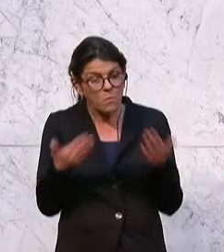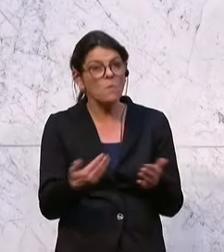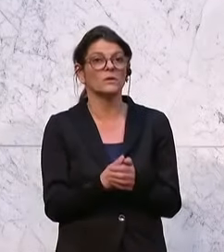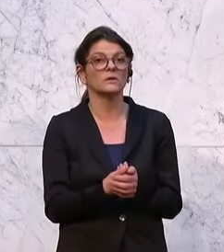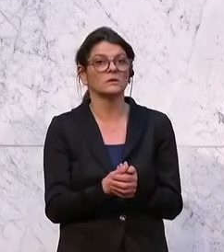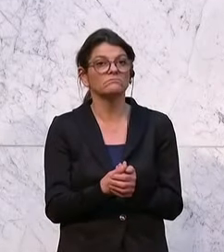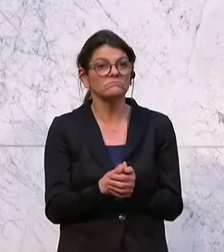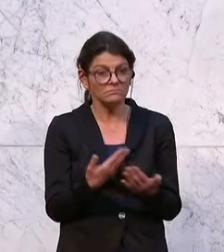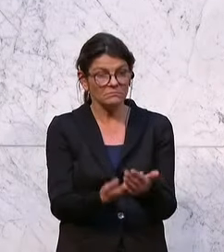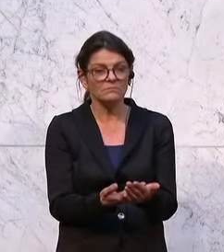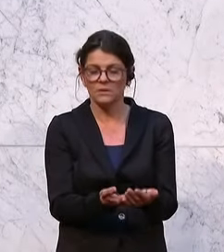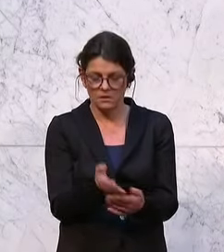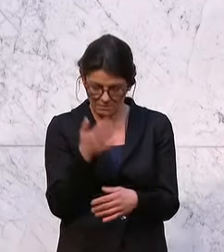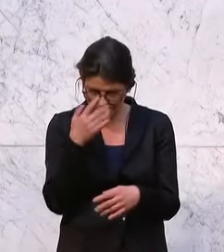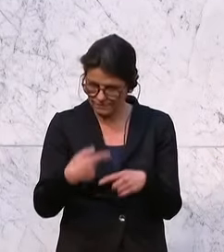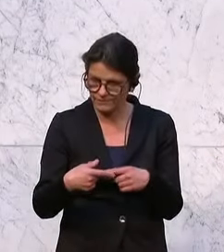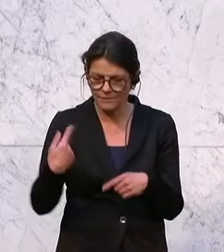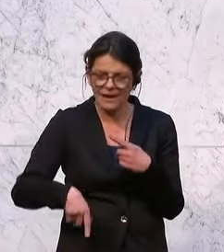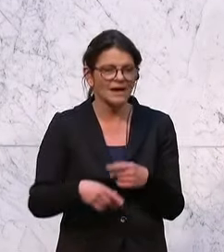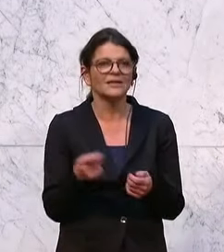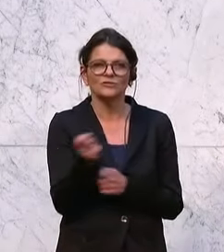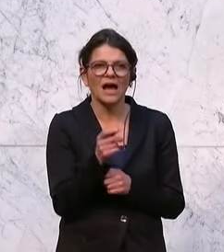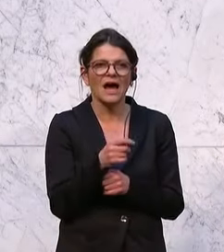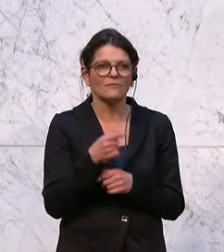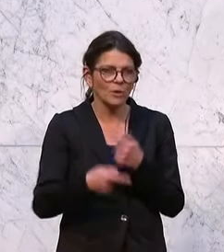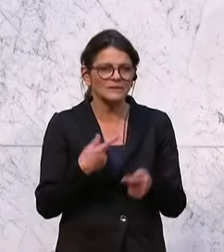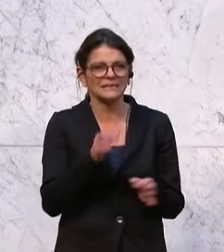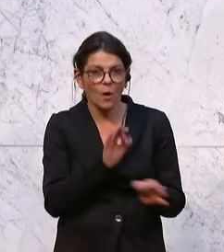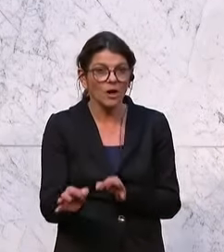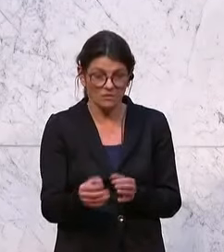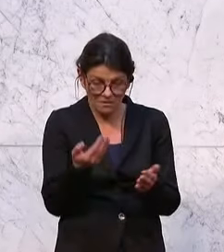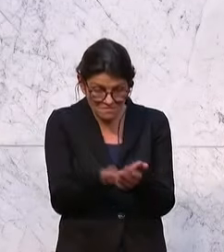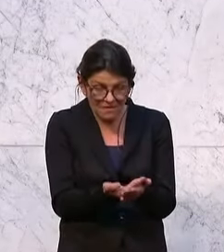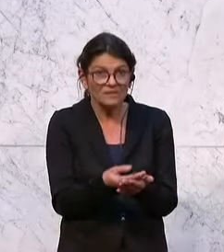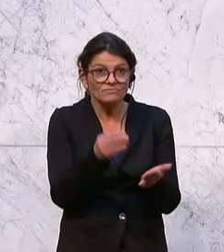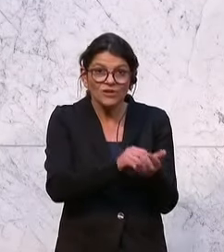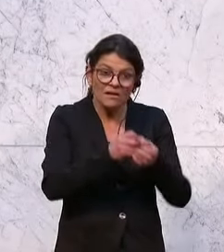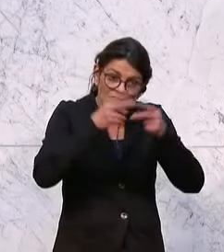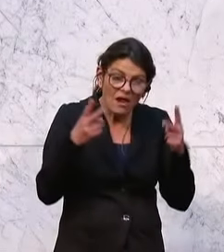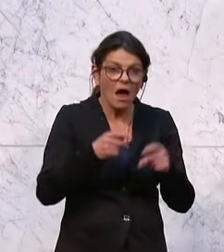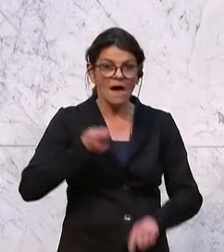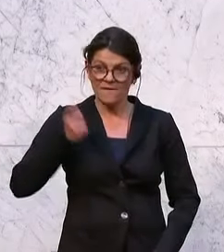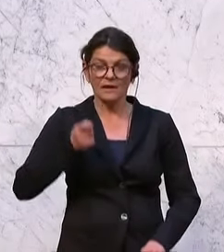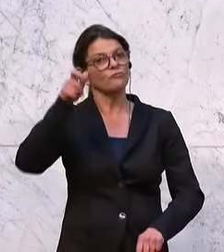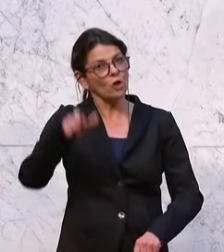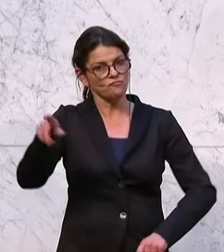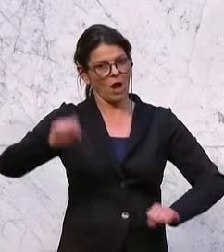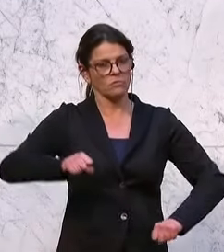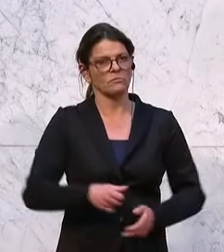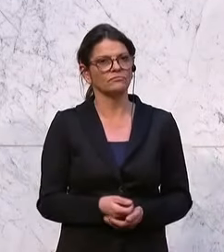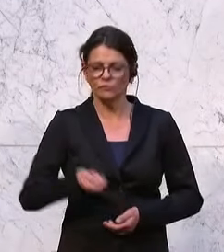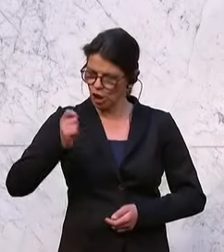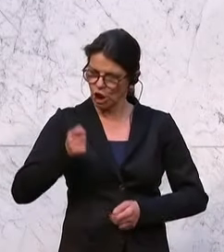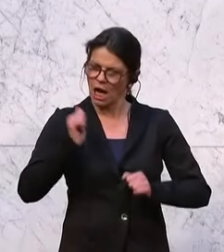Entschuldigung, in der Strafprozessordnung ist ja genau festgelegt, dass Richter so etwas können, die können nämlich